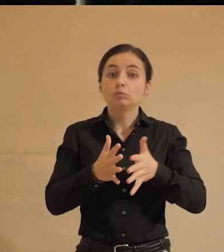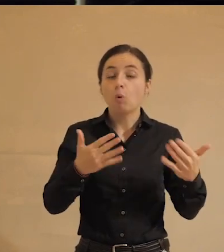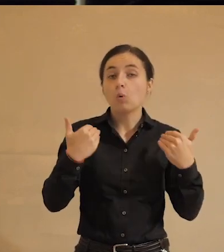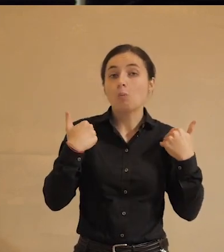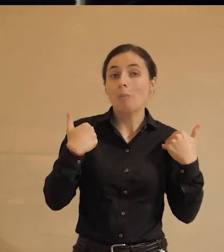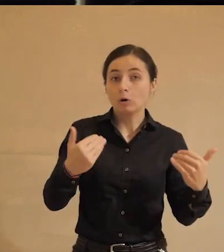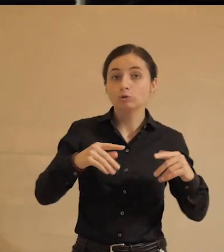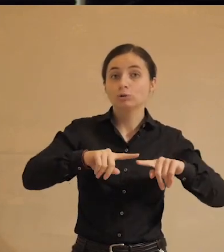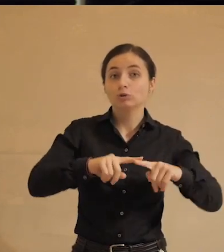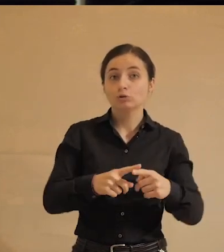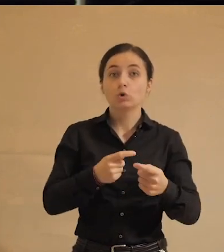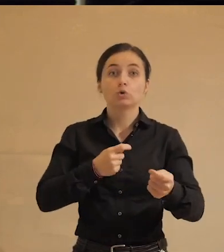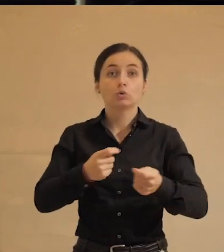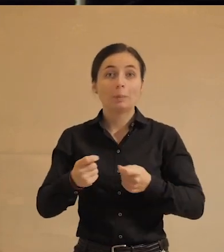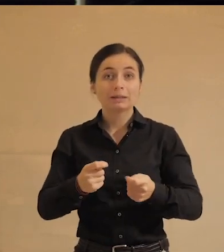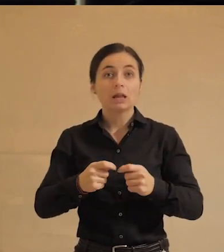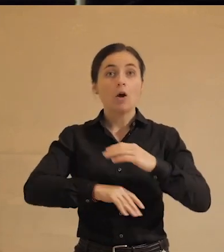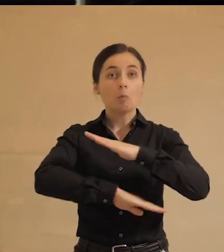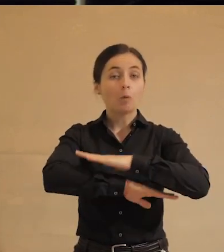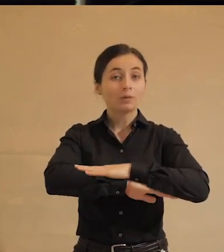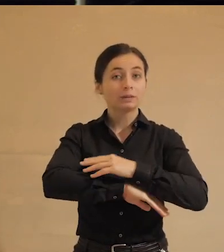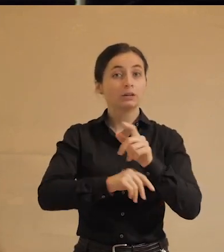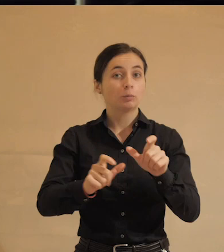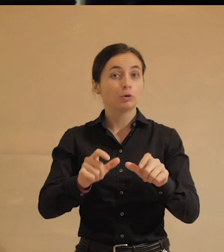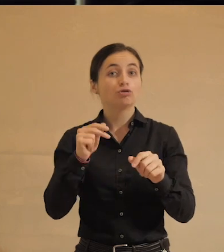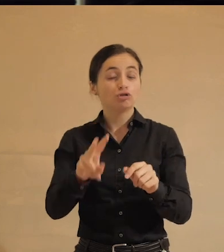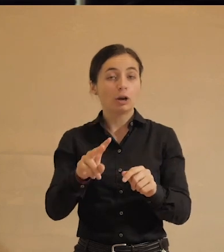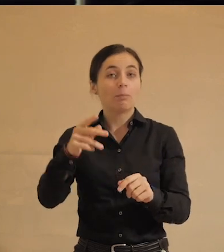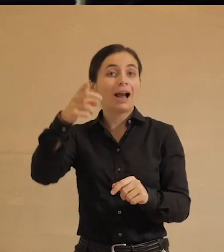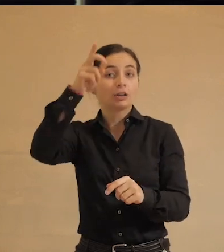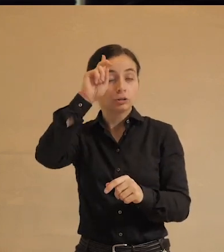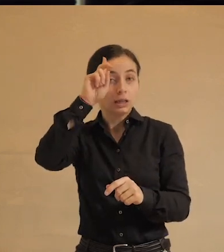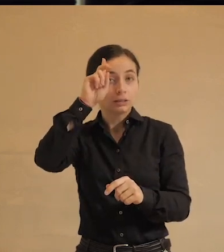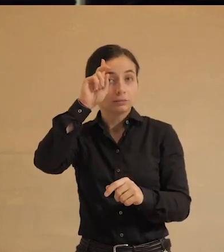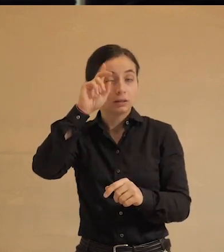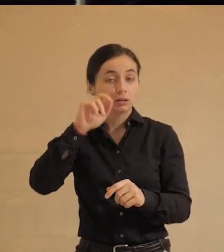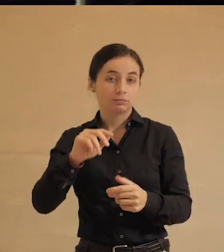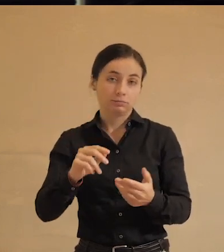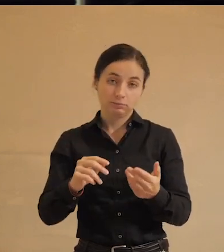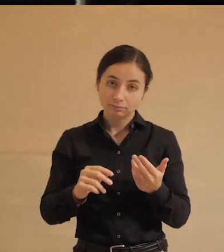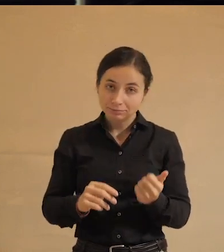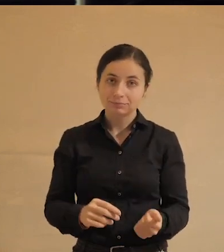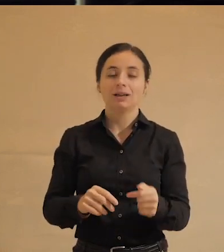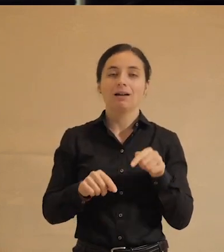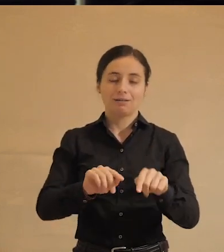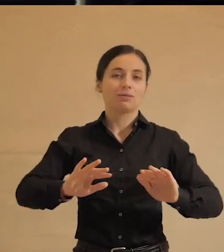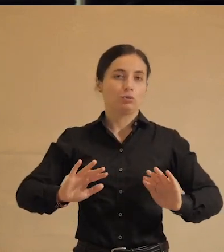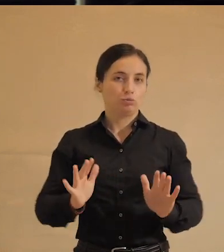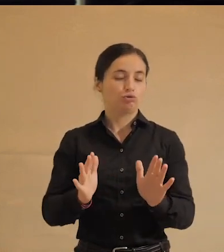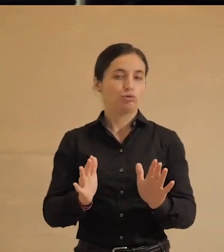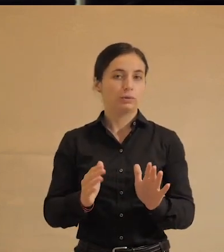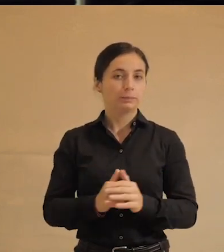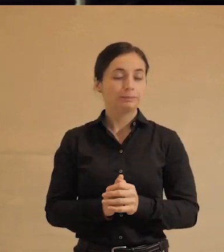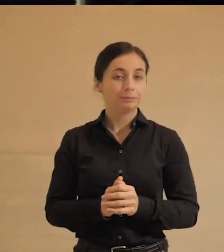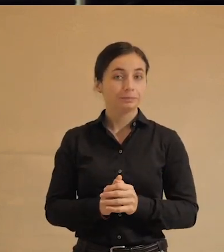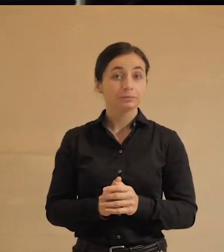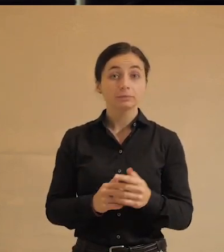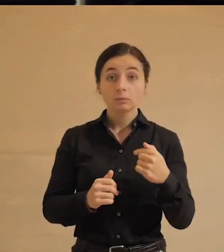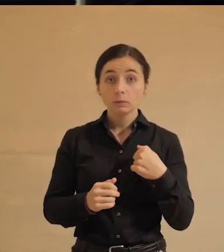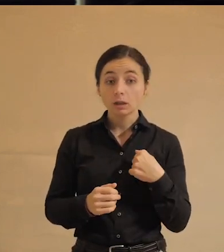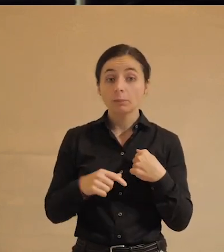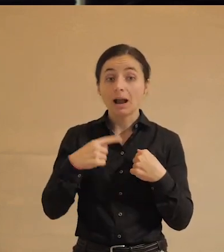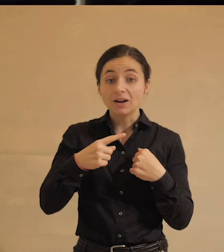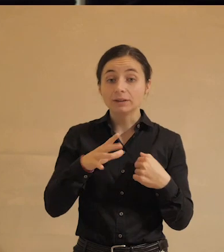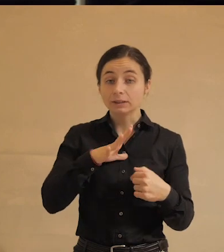могущественный инструмент управления поведением людей, чем государственный закон. Случилось это? В некоторой степени случилось. Нам говорили, что